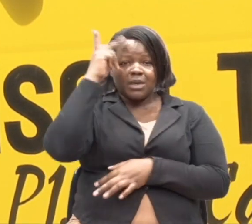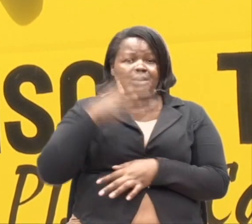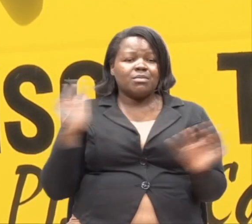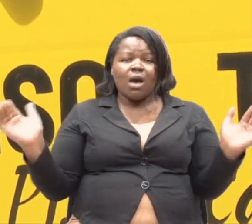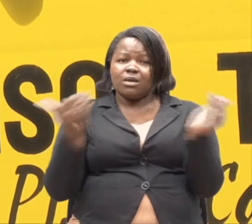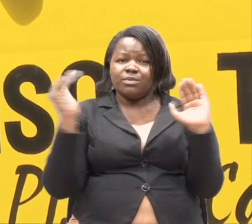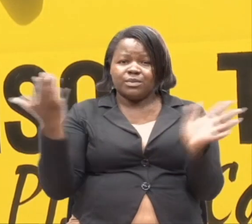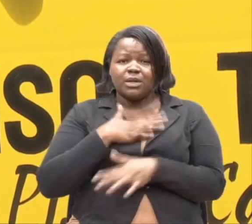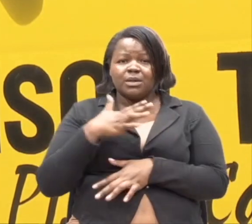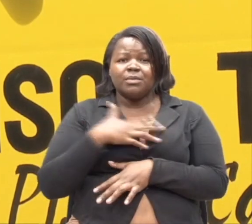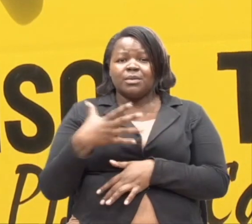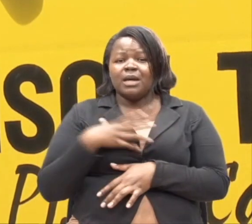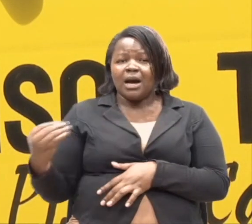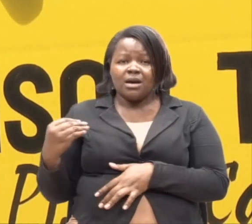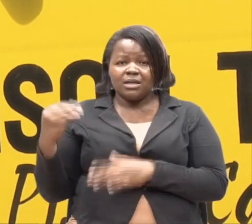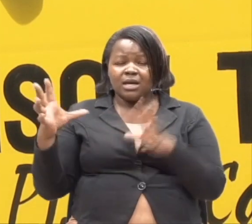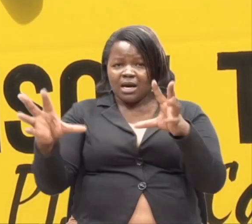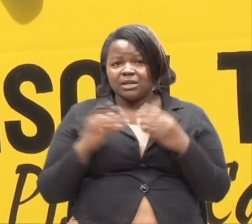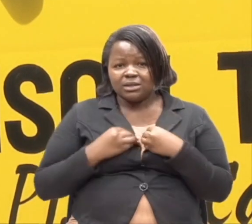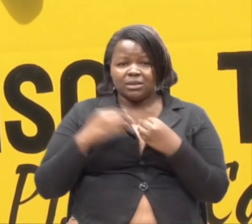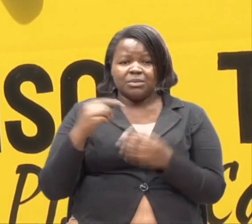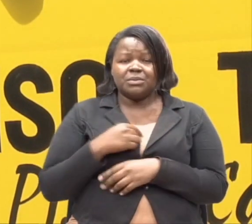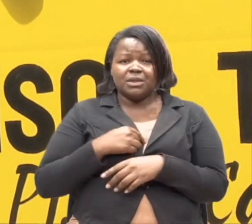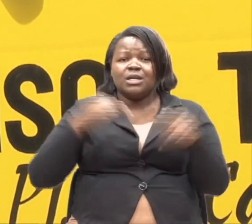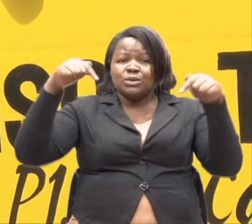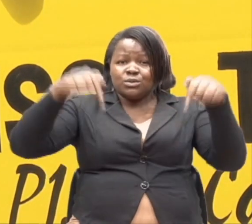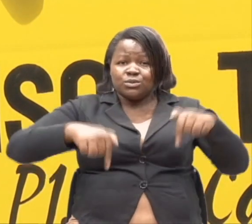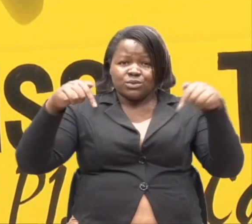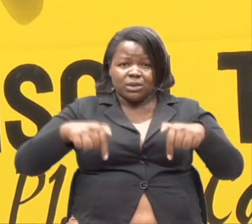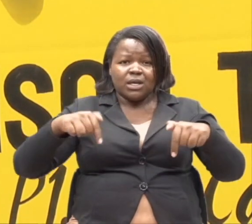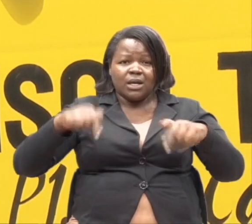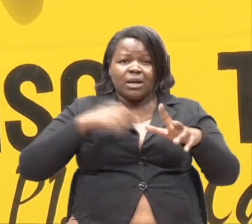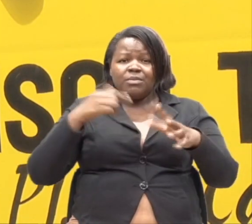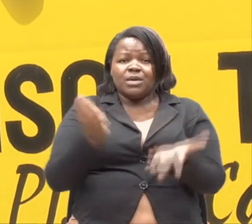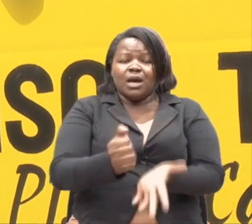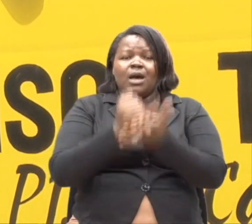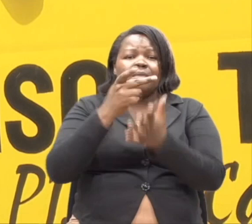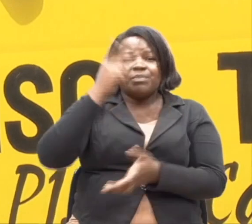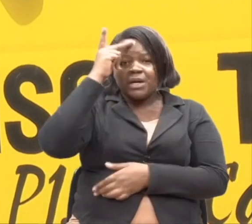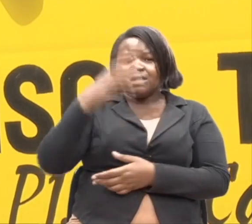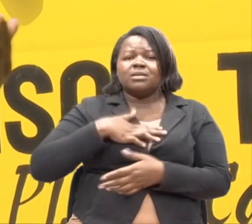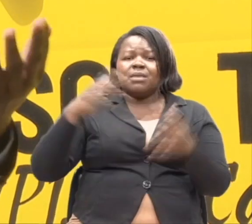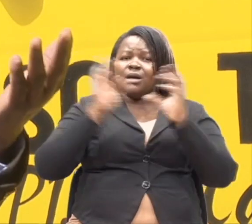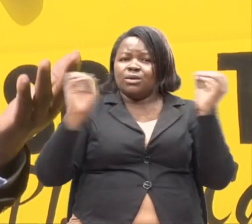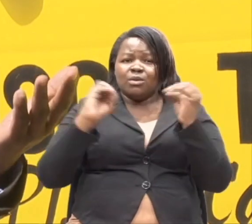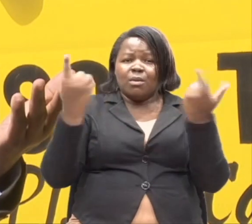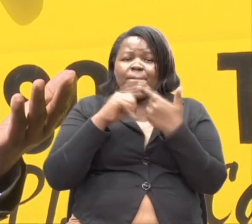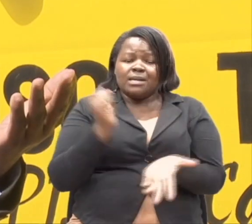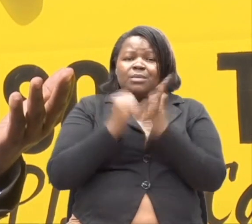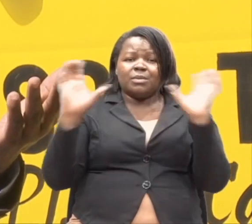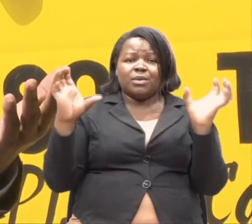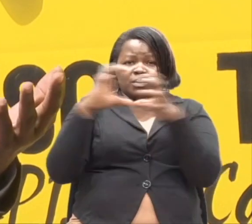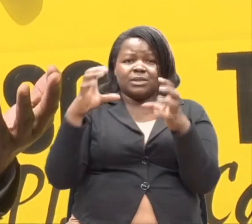nienzi. Na wanichukue vile nirivyo wanikubari. Sahisi saidi wazazi wangu. Minasaidia community.